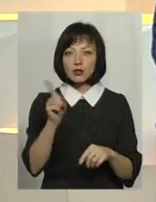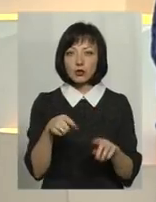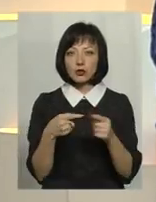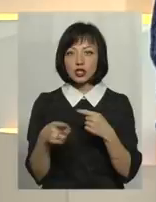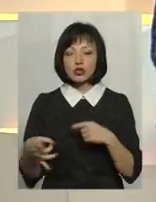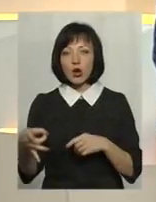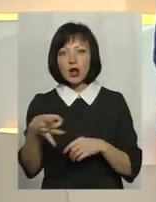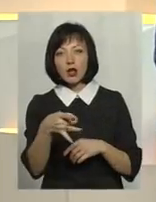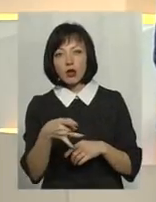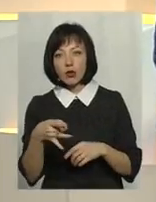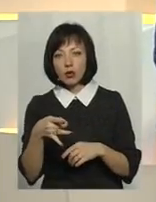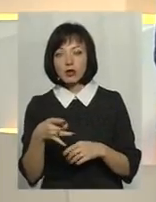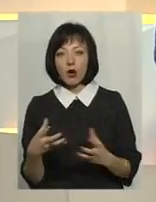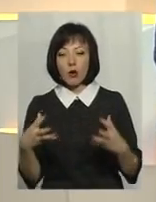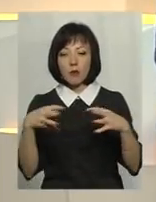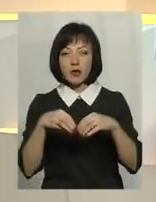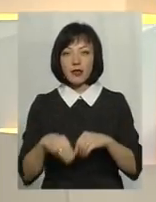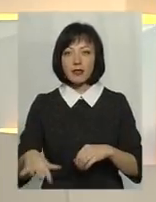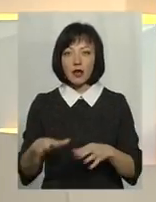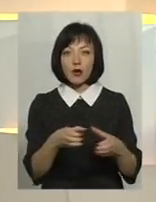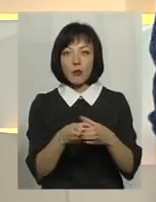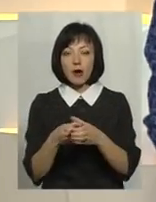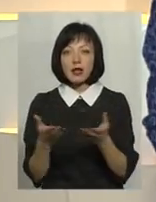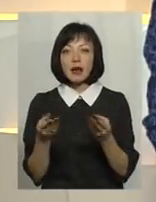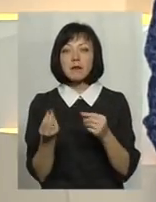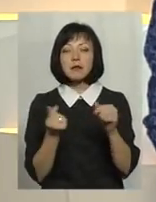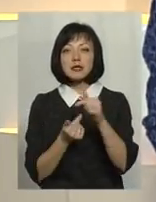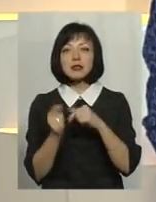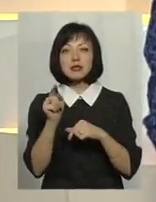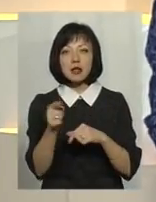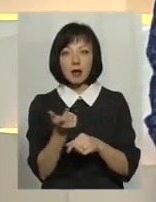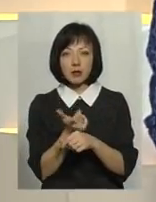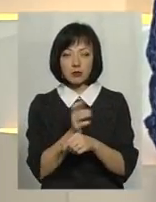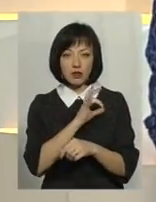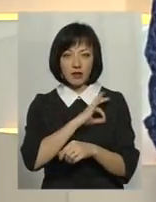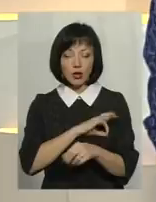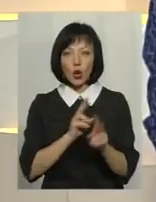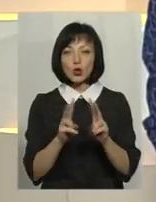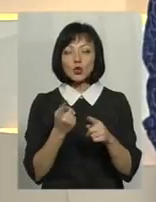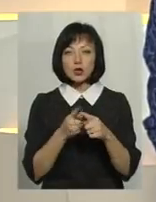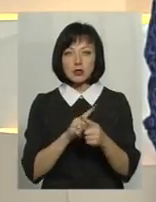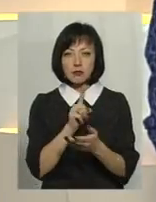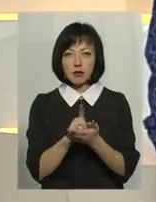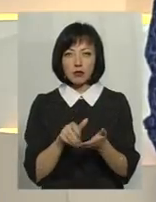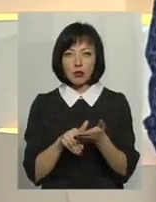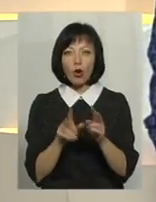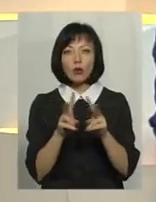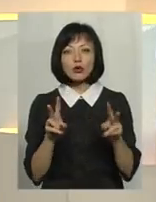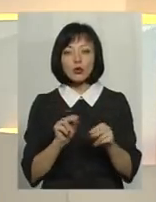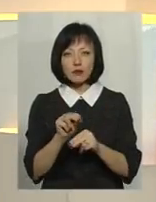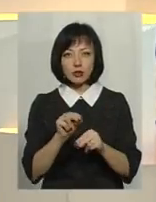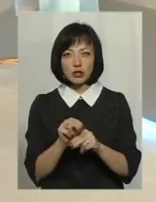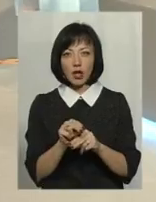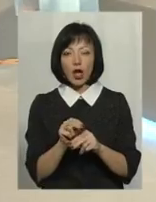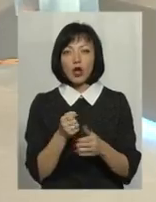регіону, який є об'єднаної тергромади, який бізнес саме там буде найбільш ефективний. Хто це має допомогти, хто це має навчити,